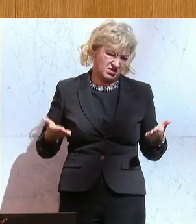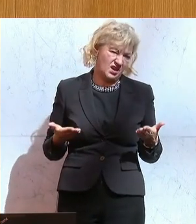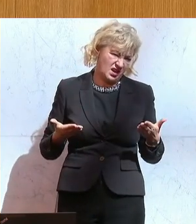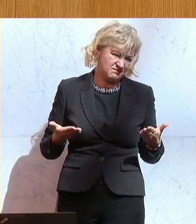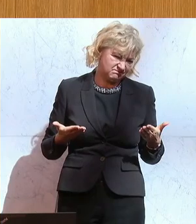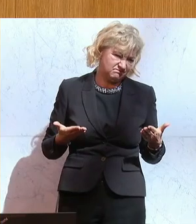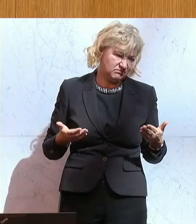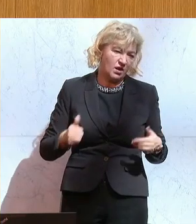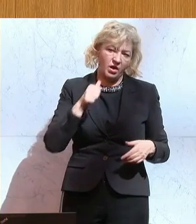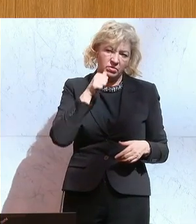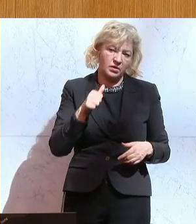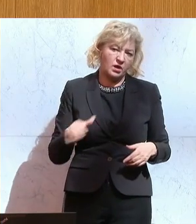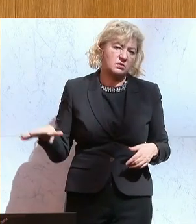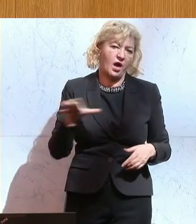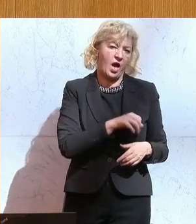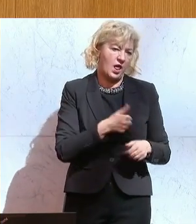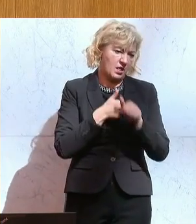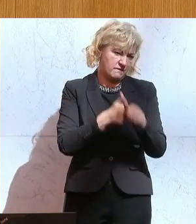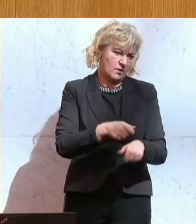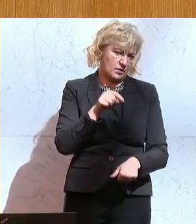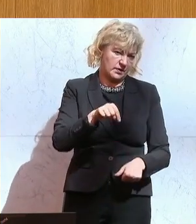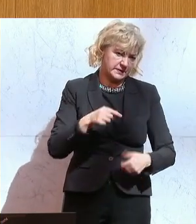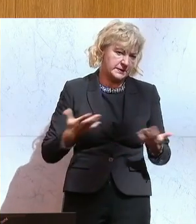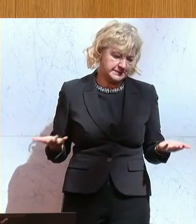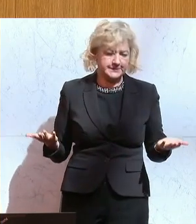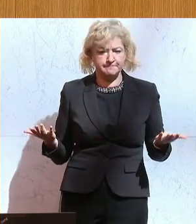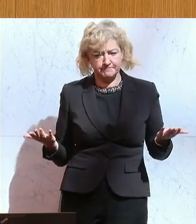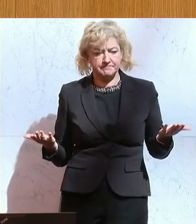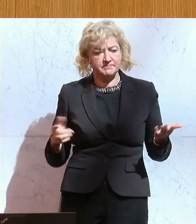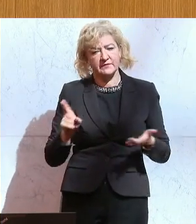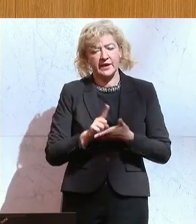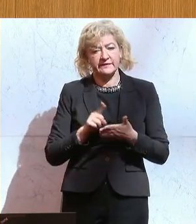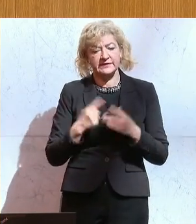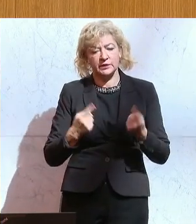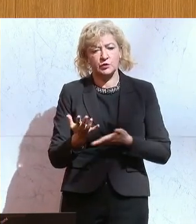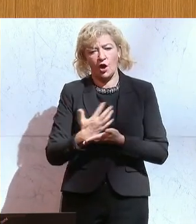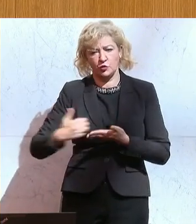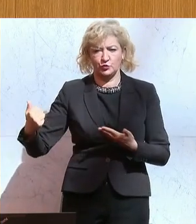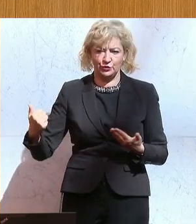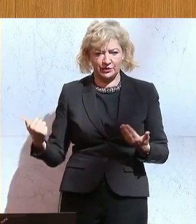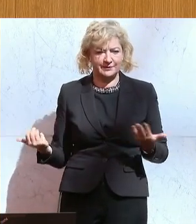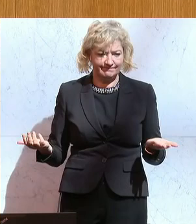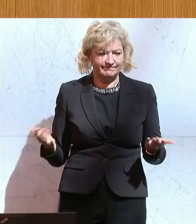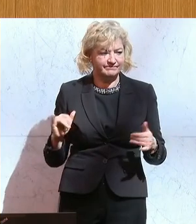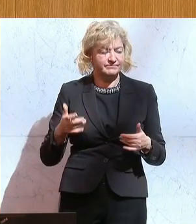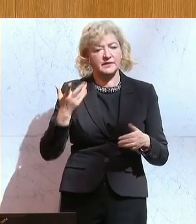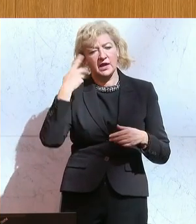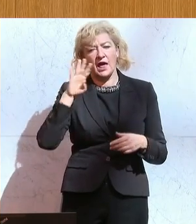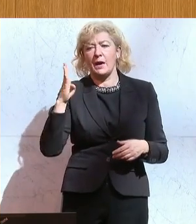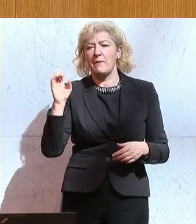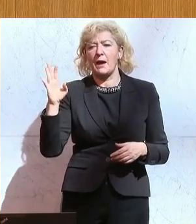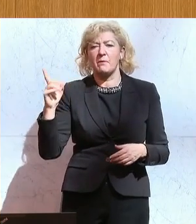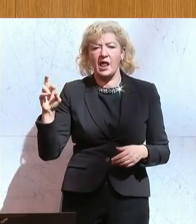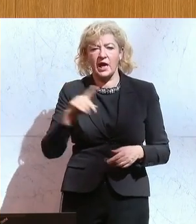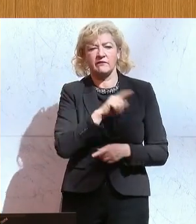daran gehalten haben. Es ist teilweise auch die Situation ausgenutzt worden. Ich weiß jetzt gar nicht, wie oft der Herr Babler tatsächlich mit